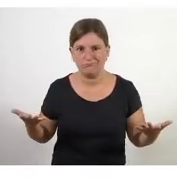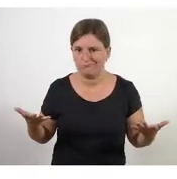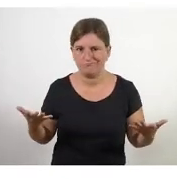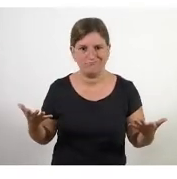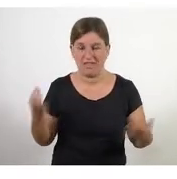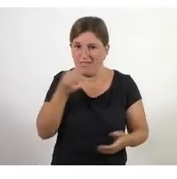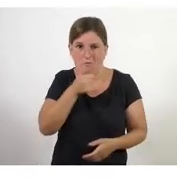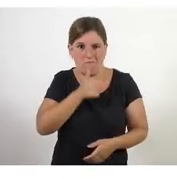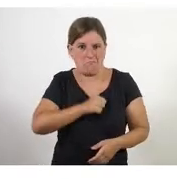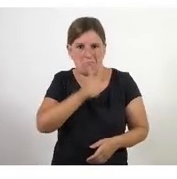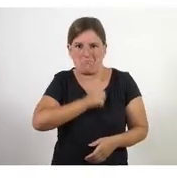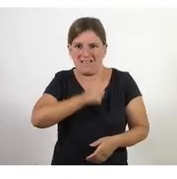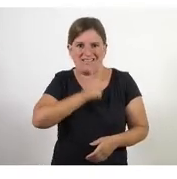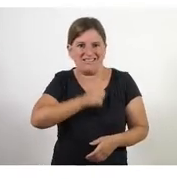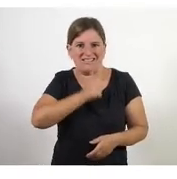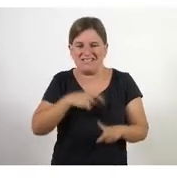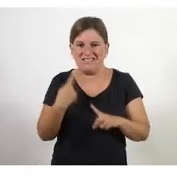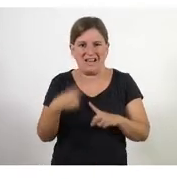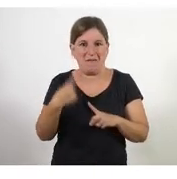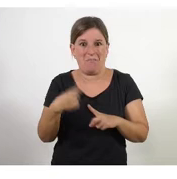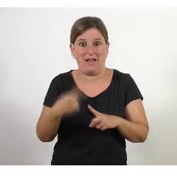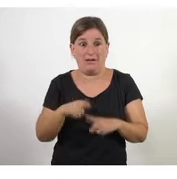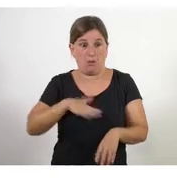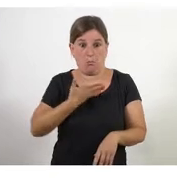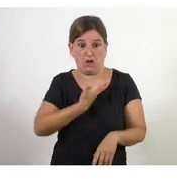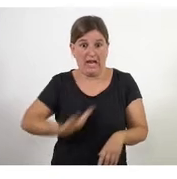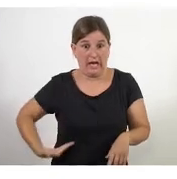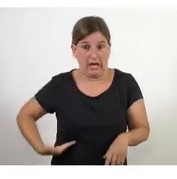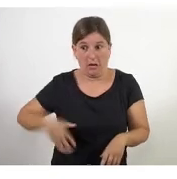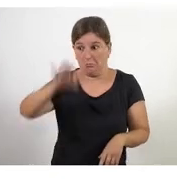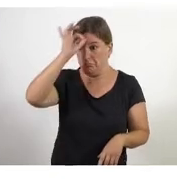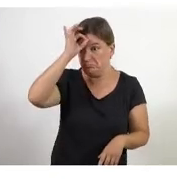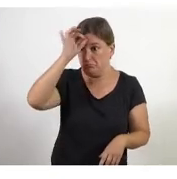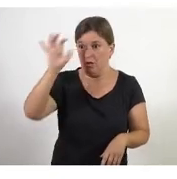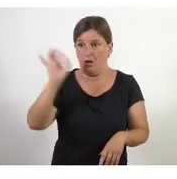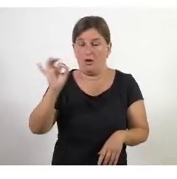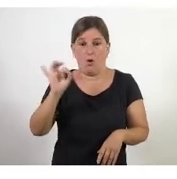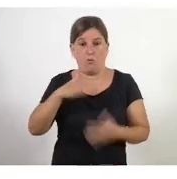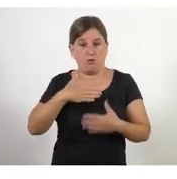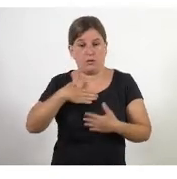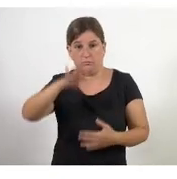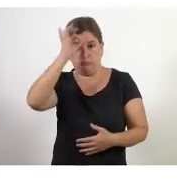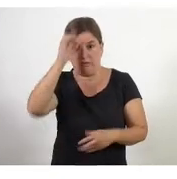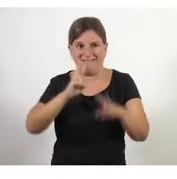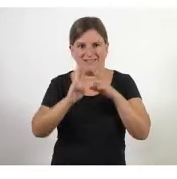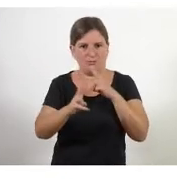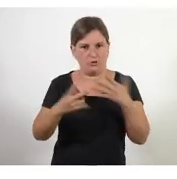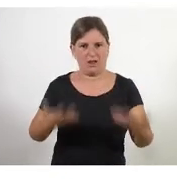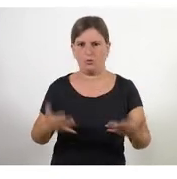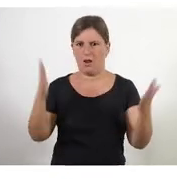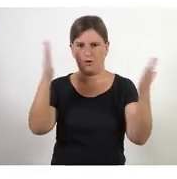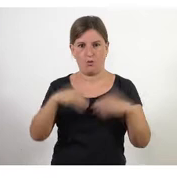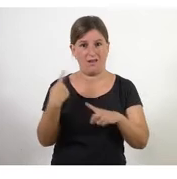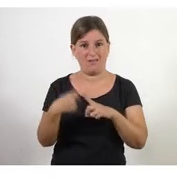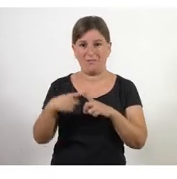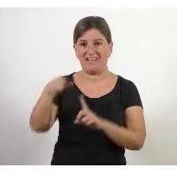de sostenir perquè és que segurament ni ella té la solució no té la resposta perquè és que estem en un